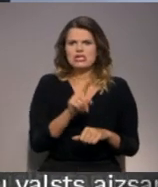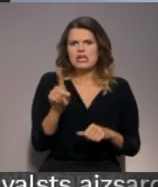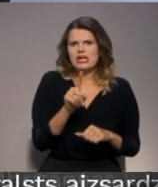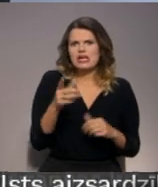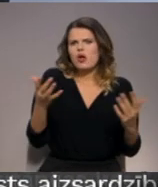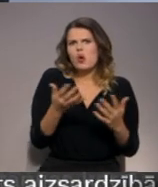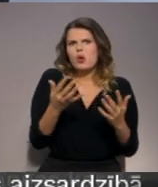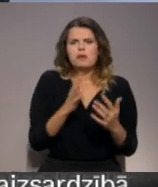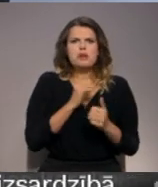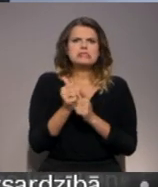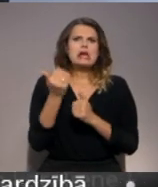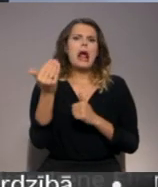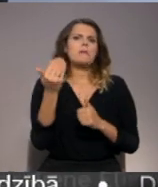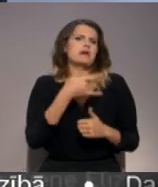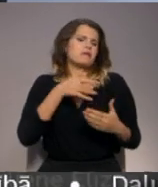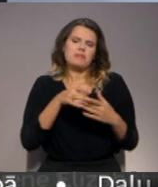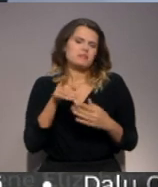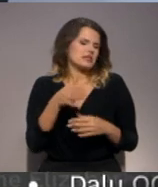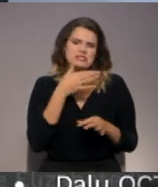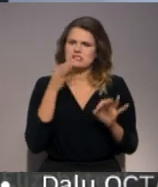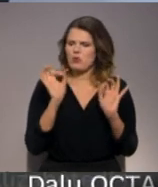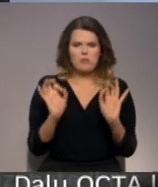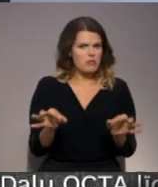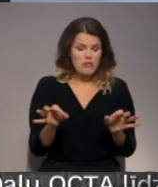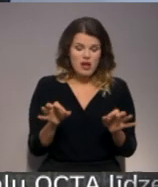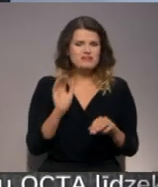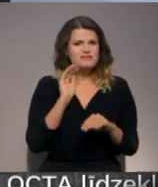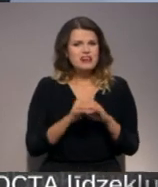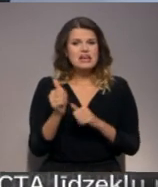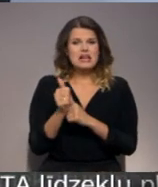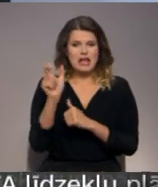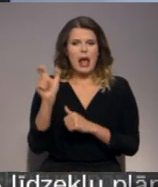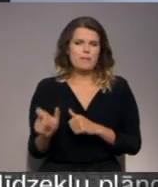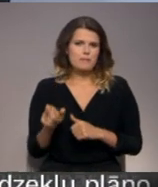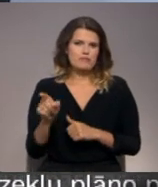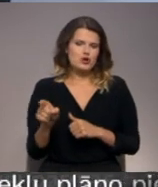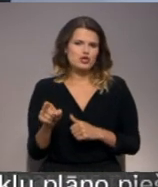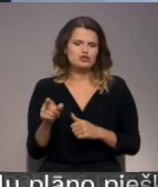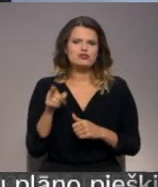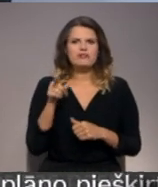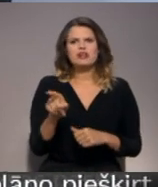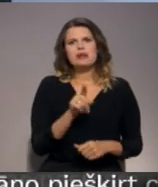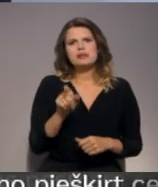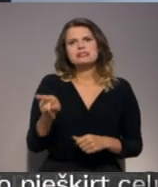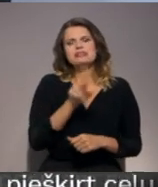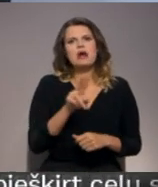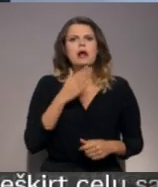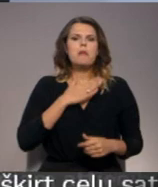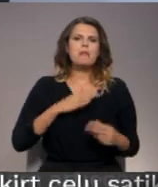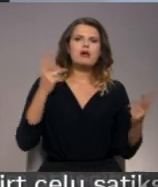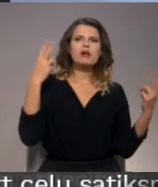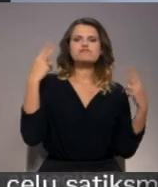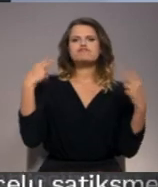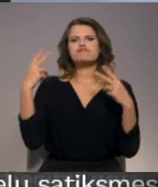kādā veidā bijusi Kaimiņu partija, tas nav patiesīs iespējas, jo faktiski Kaimiņu kungam ir tādi cilvēki, kuriem patīk gozēties